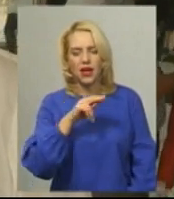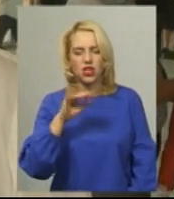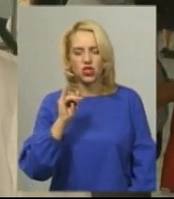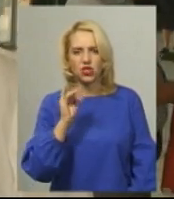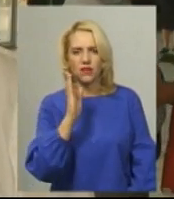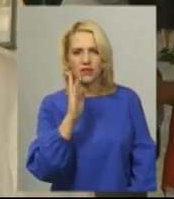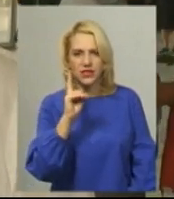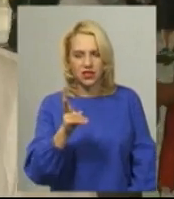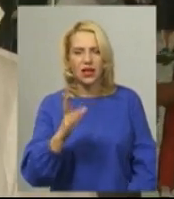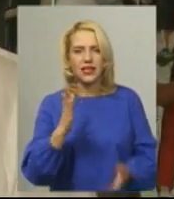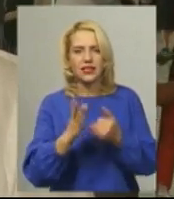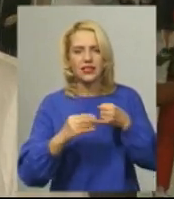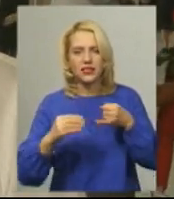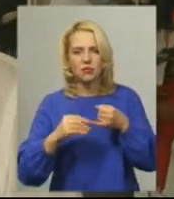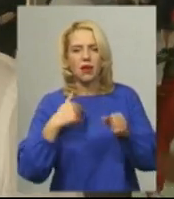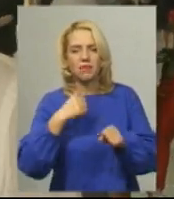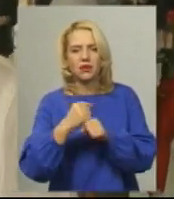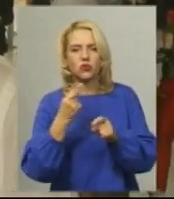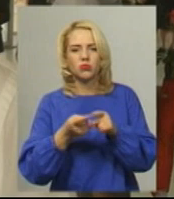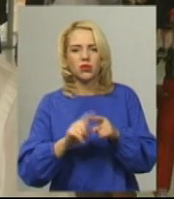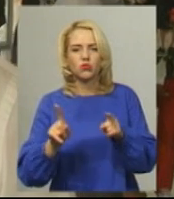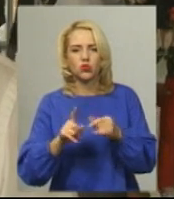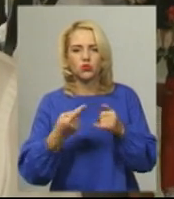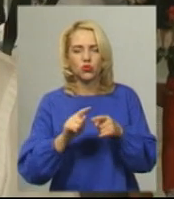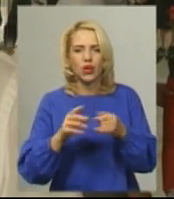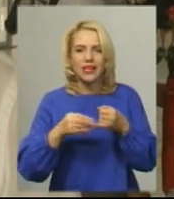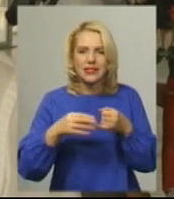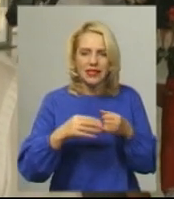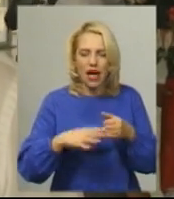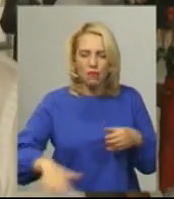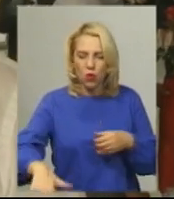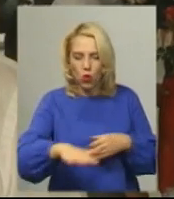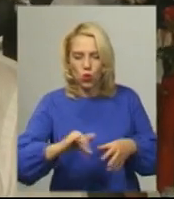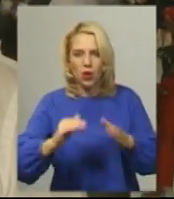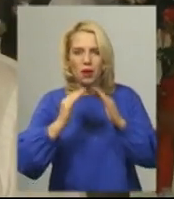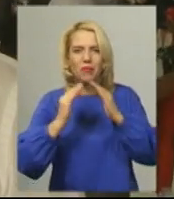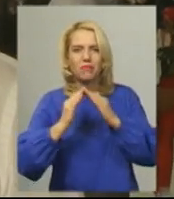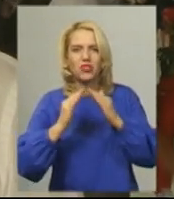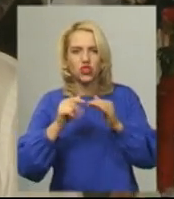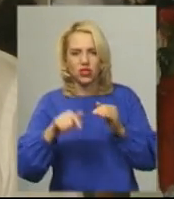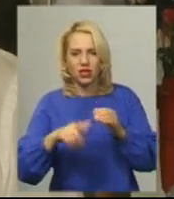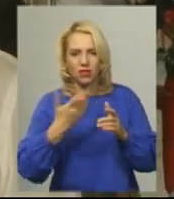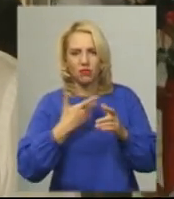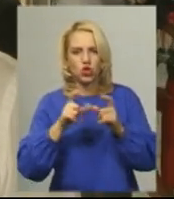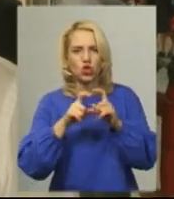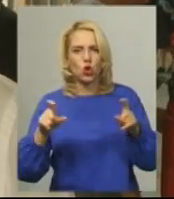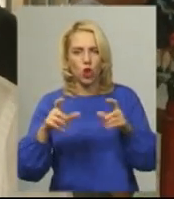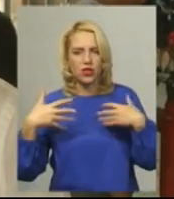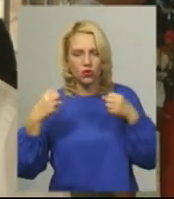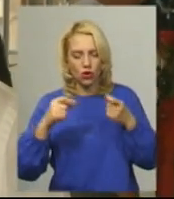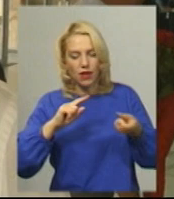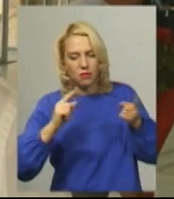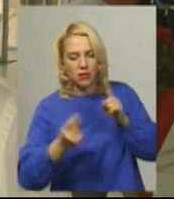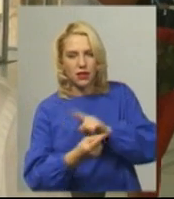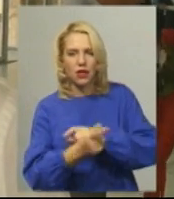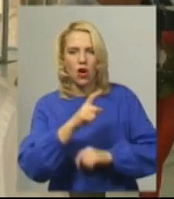працюємо над тим, щоб можна було цю землю і це приміщення, де в нас знаходиться школа здоров'я, переобладнати під